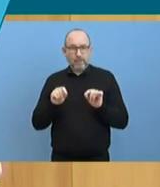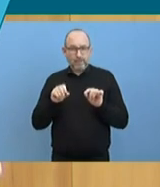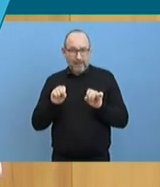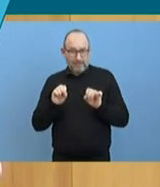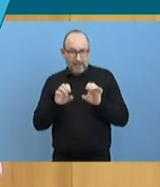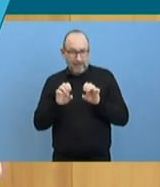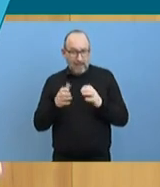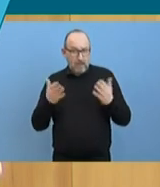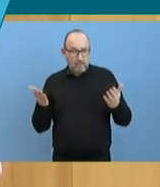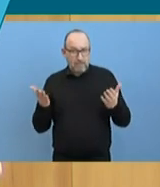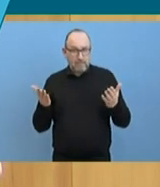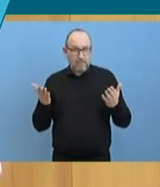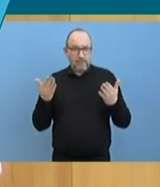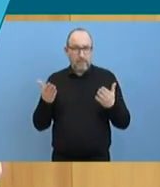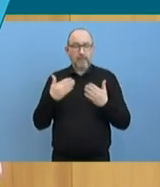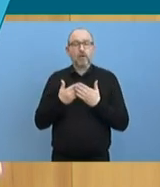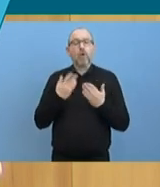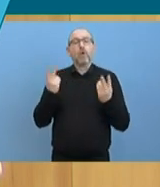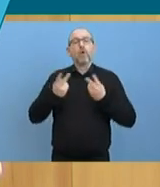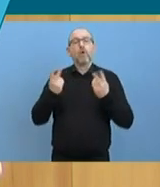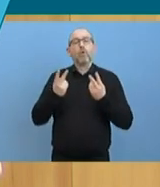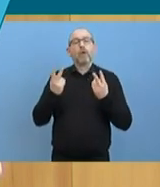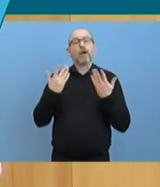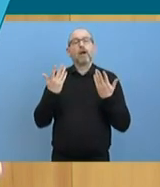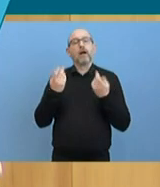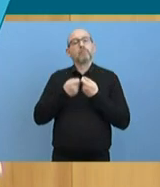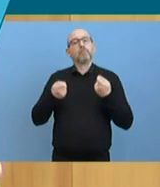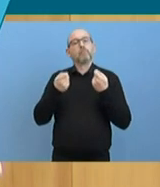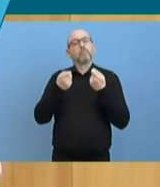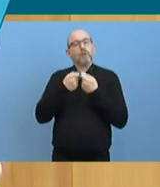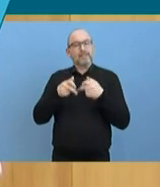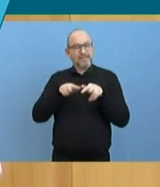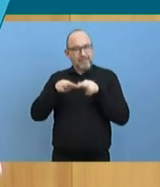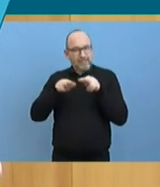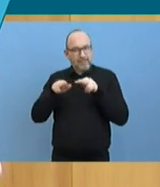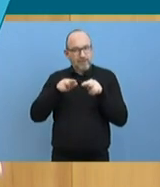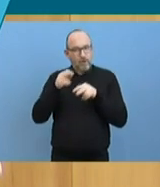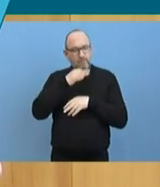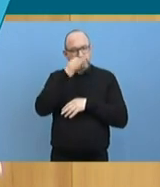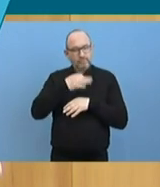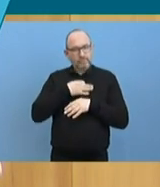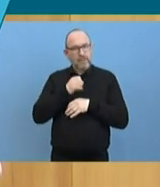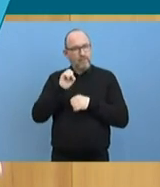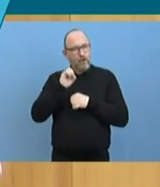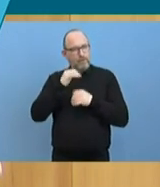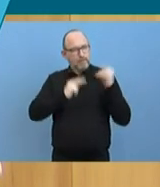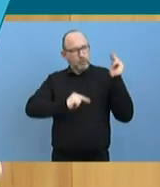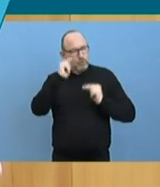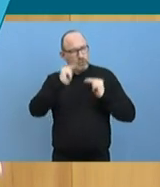oder stellt sich die Bundesregierung diese Frage, wieso dieser große Unterschied?